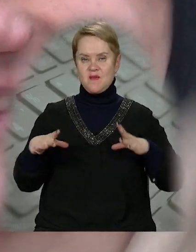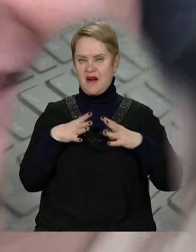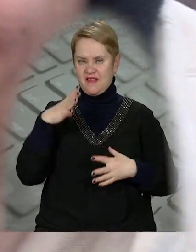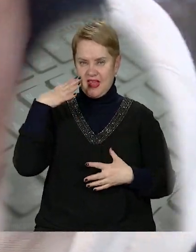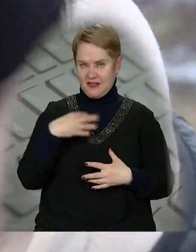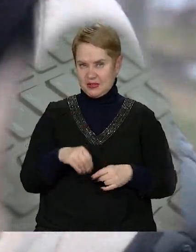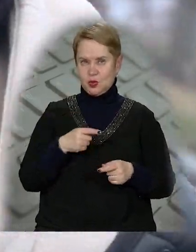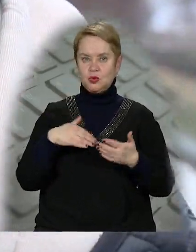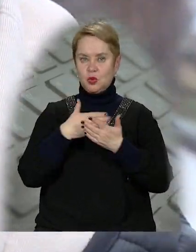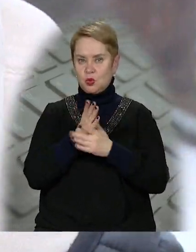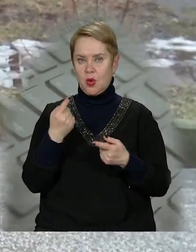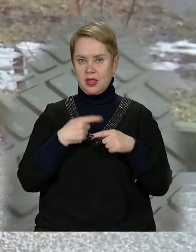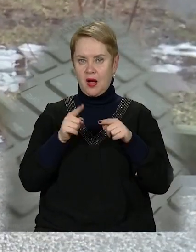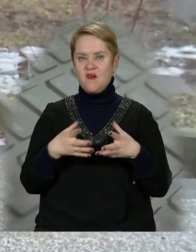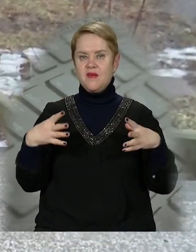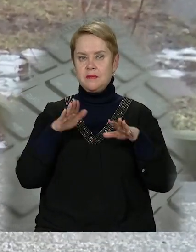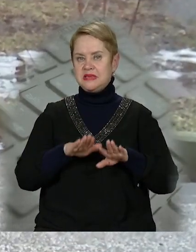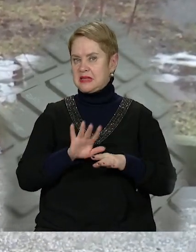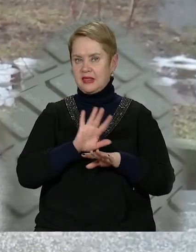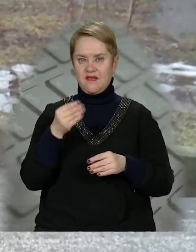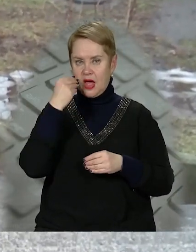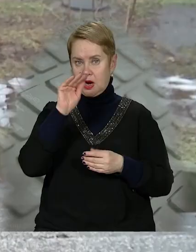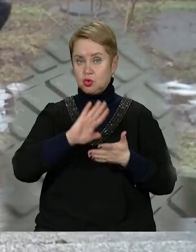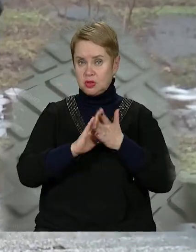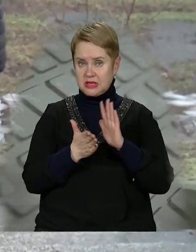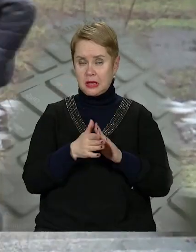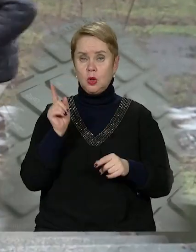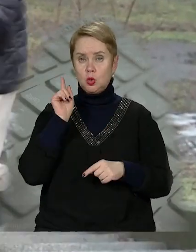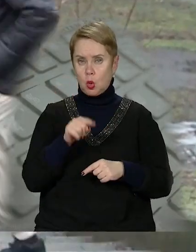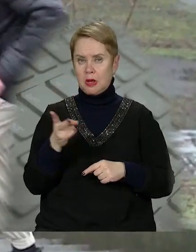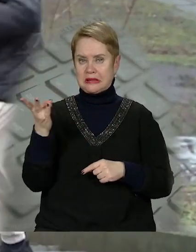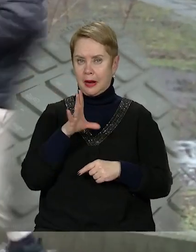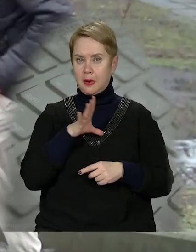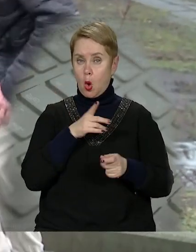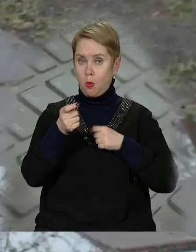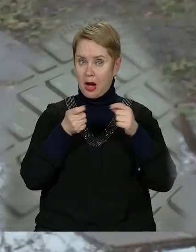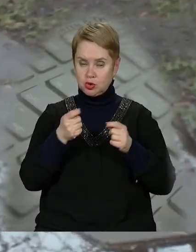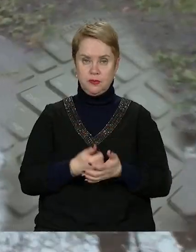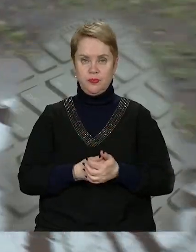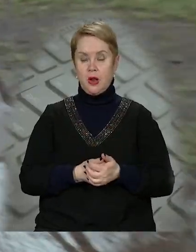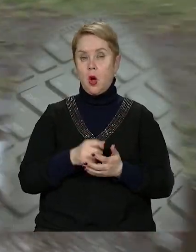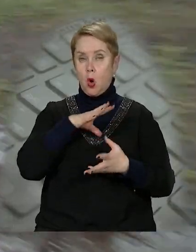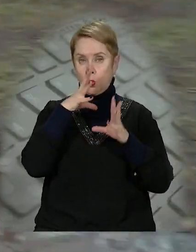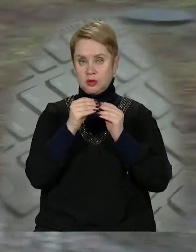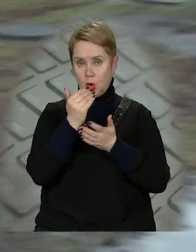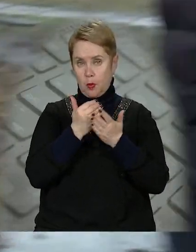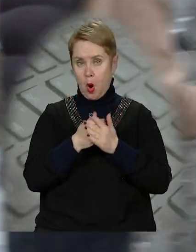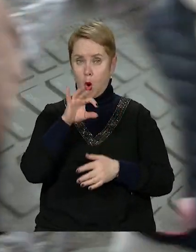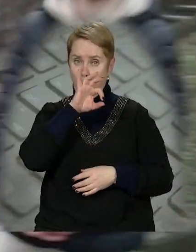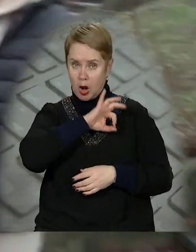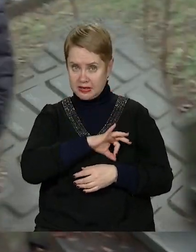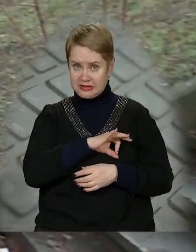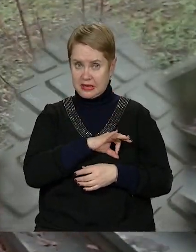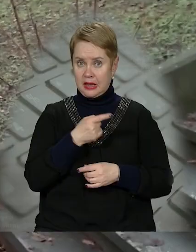вправ усю навколишню інфраструктуру, яка місцями не в найкращому стані, тож треба бути обережними. У підсумку, програма